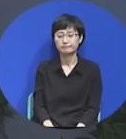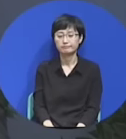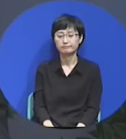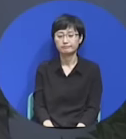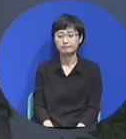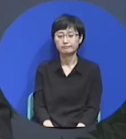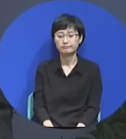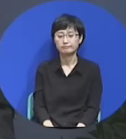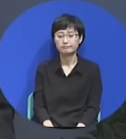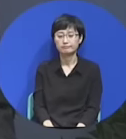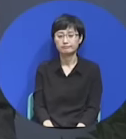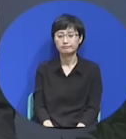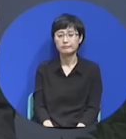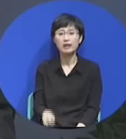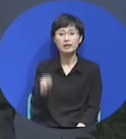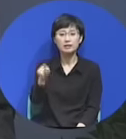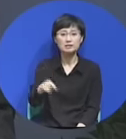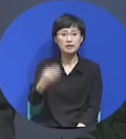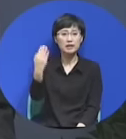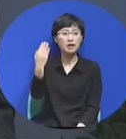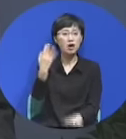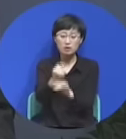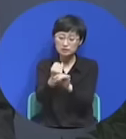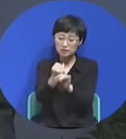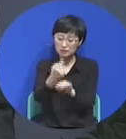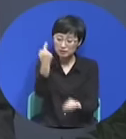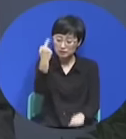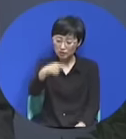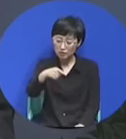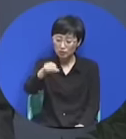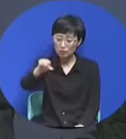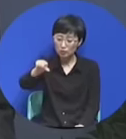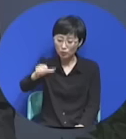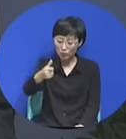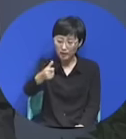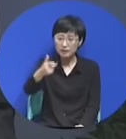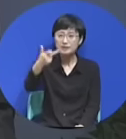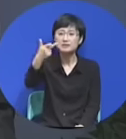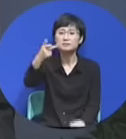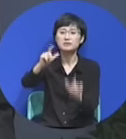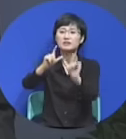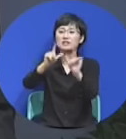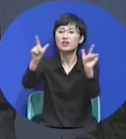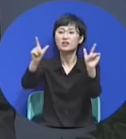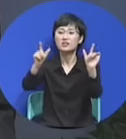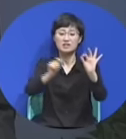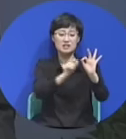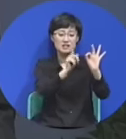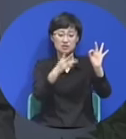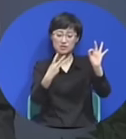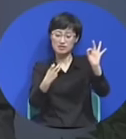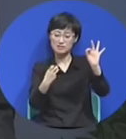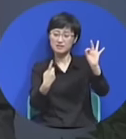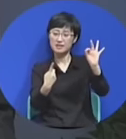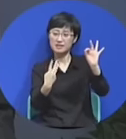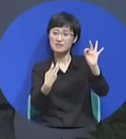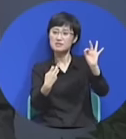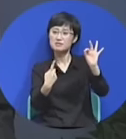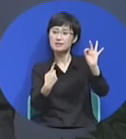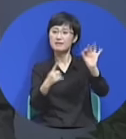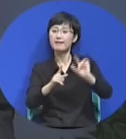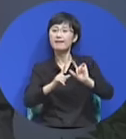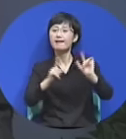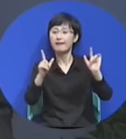그게 바로 1517년 10월 31일 지난주와 같은 그런 날짜였습니다.